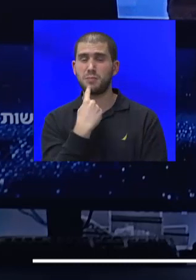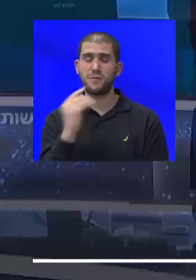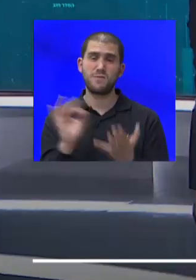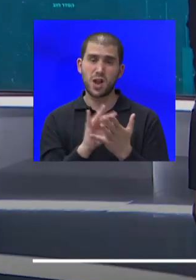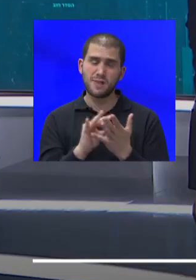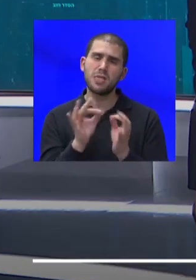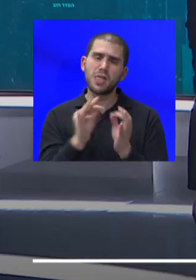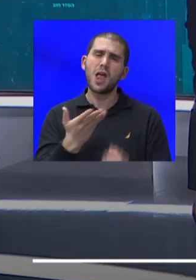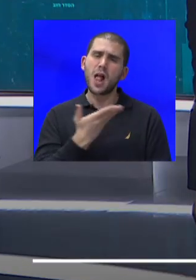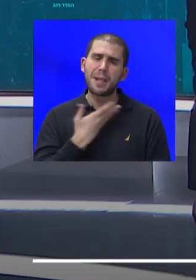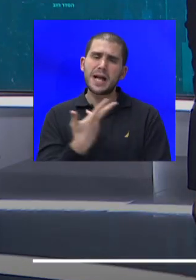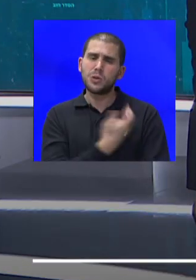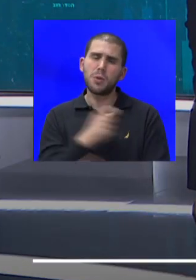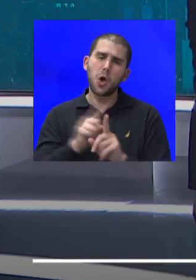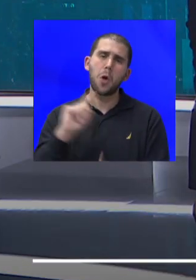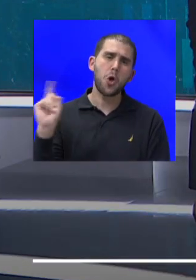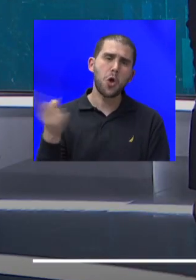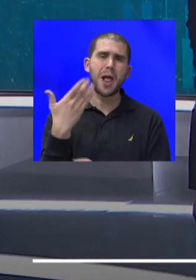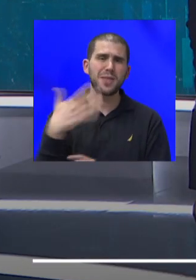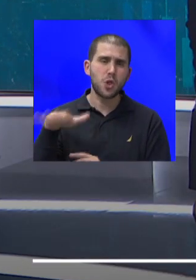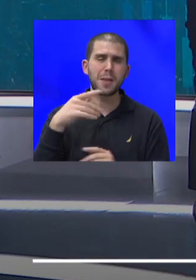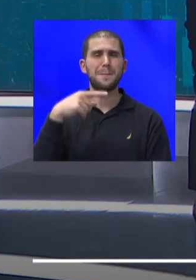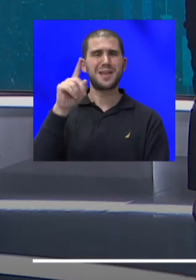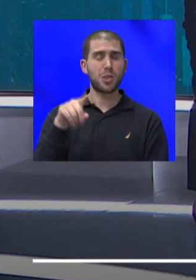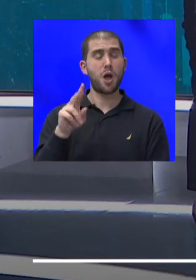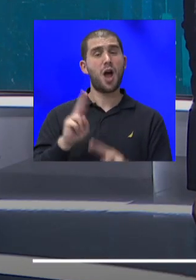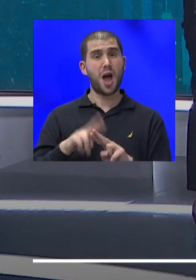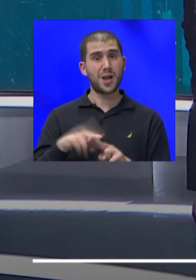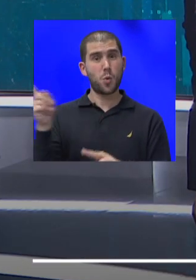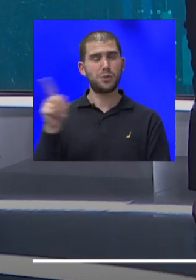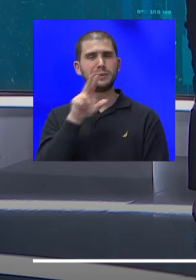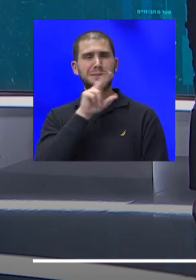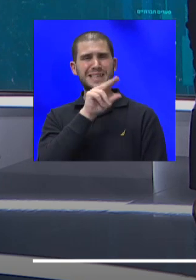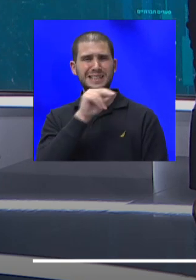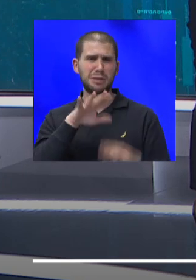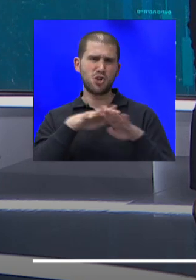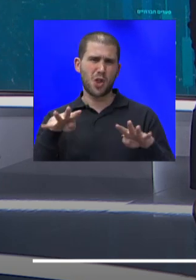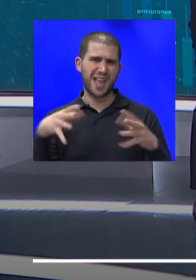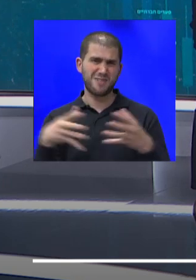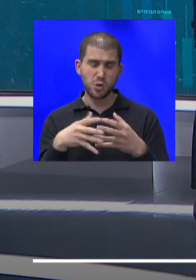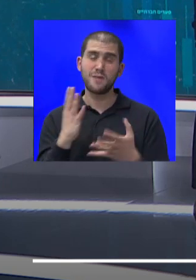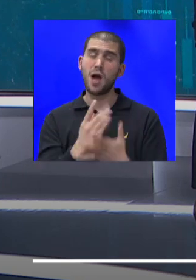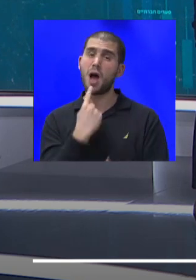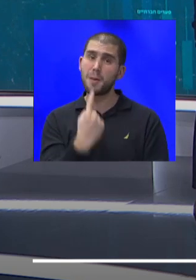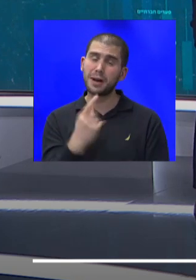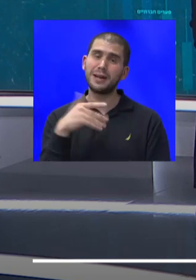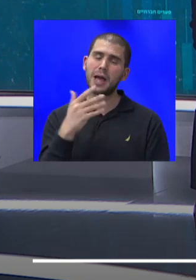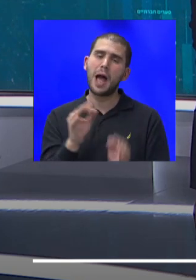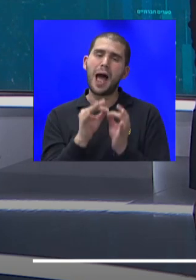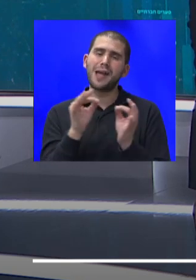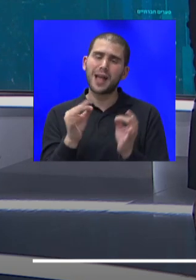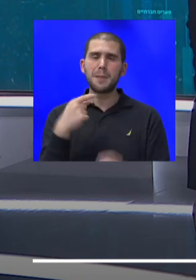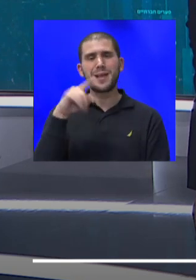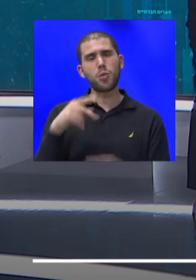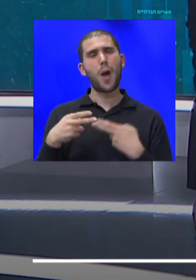כמו יתר המדינות בינואר. אחר כך, כשהוא צייץ ברשתות החברתיות, הוא כבר אמר שזה יהיה החל מינואר הקרוב. למה זה